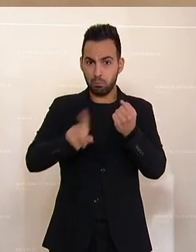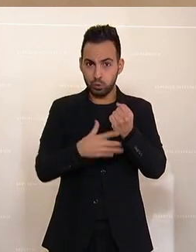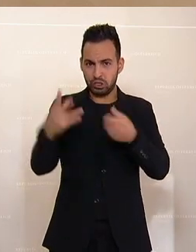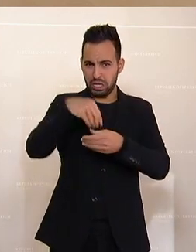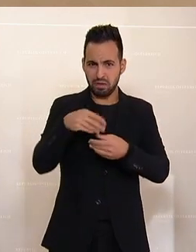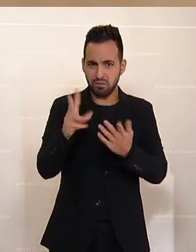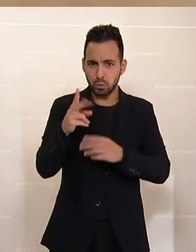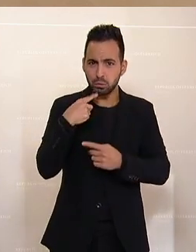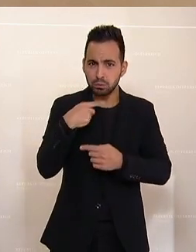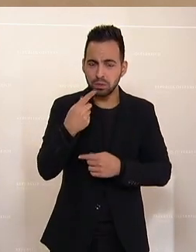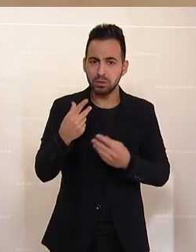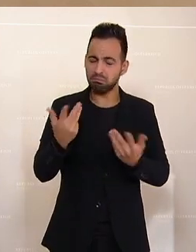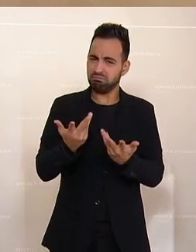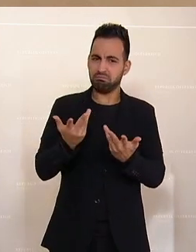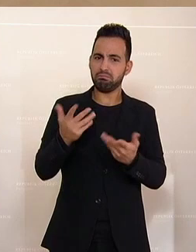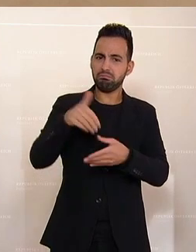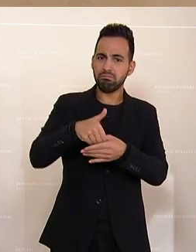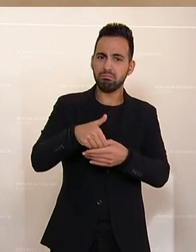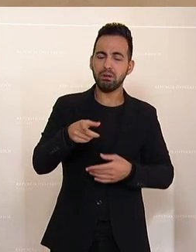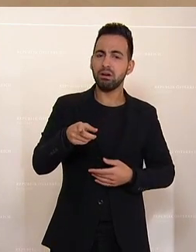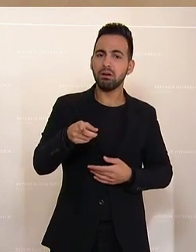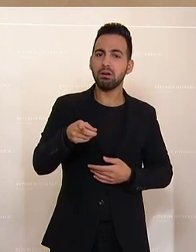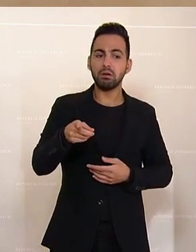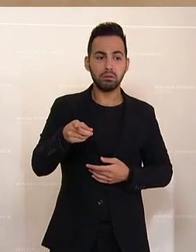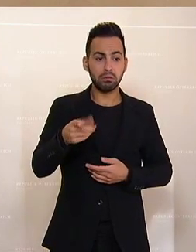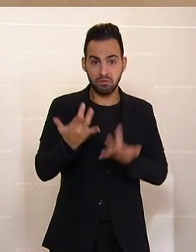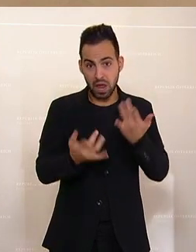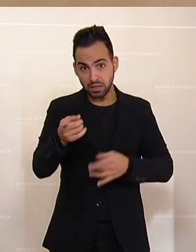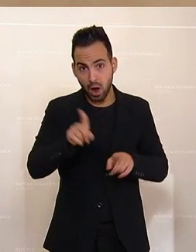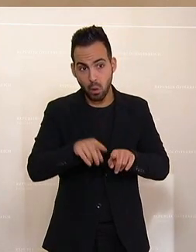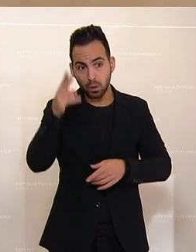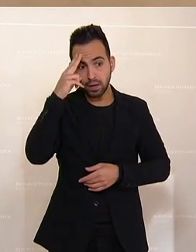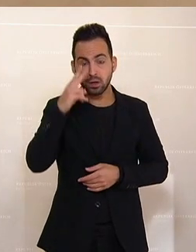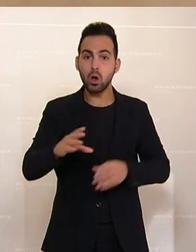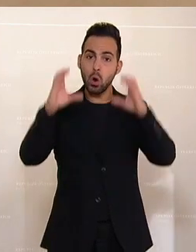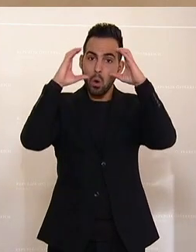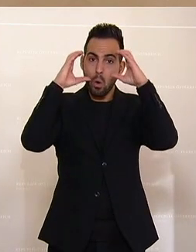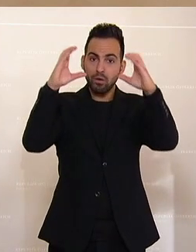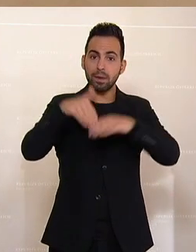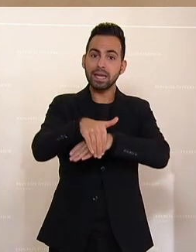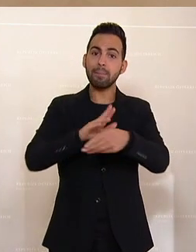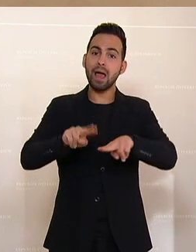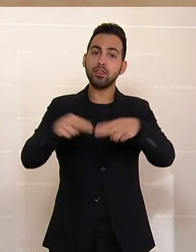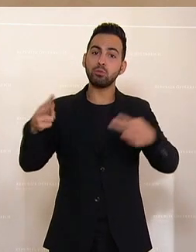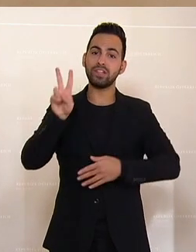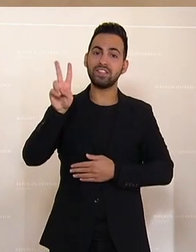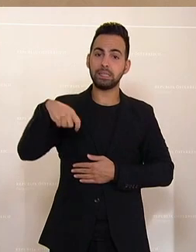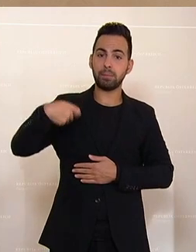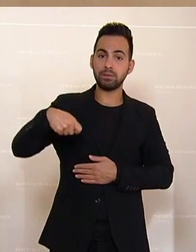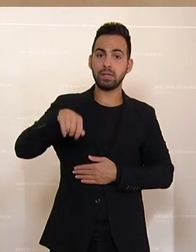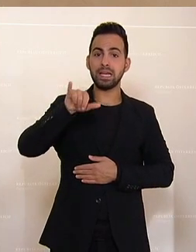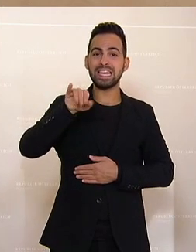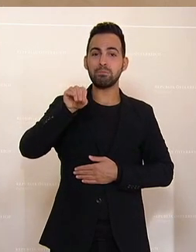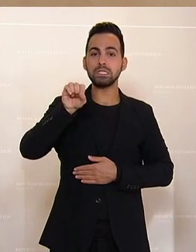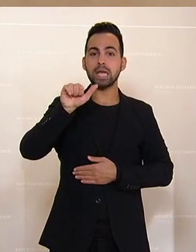Weil, was sagt denn, dem wird es vielleicht auch kennen, der ÖVP-Gemeindebund-Vizepräsident Johann